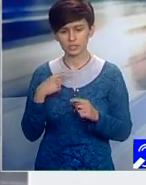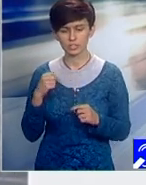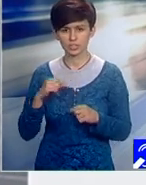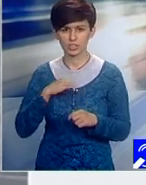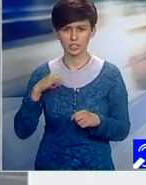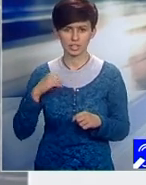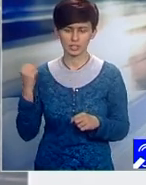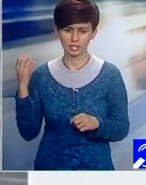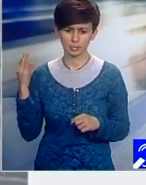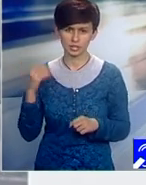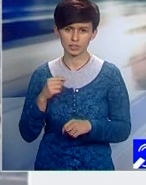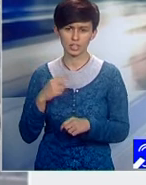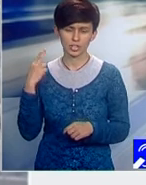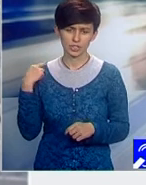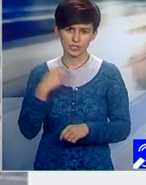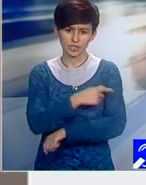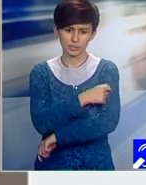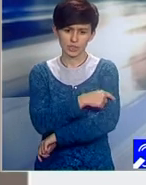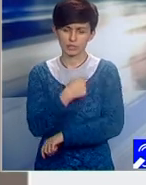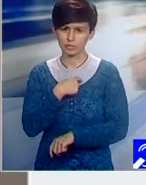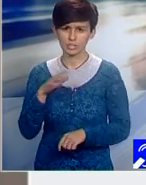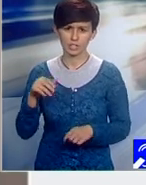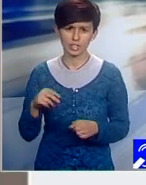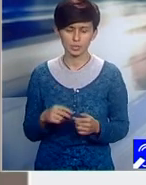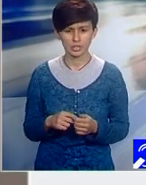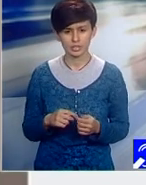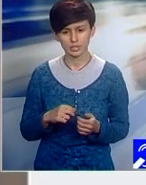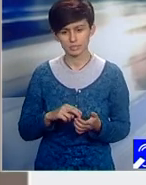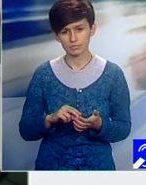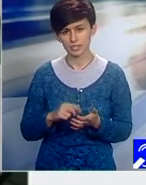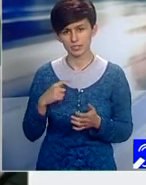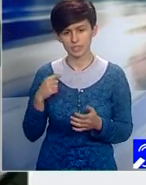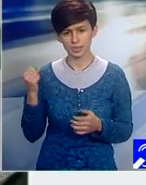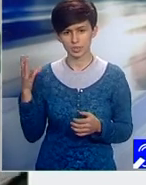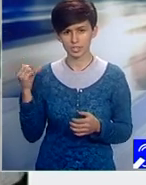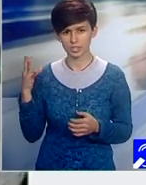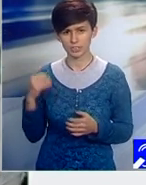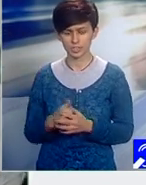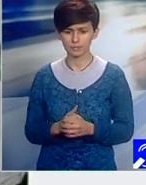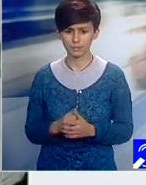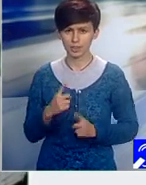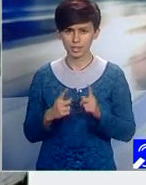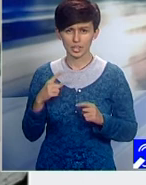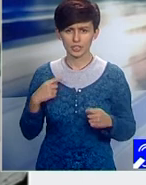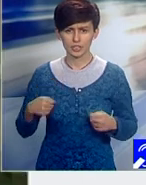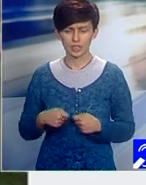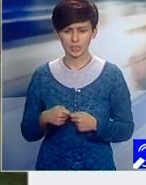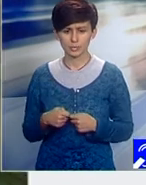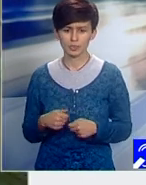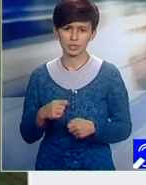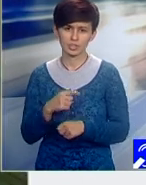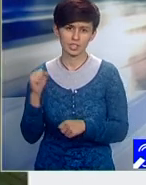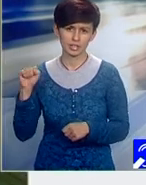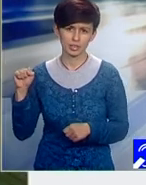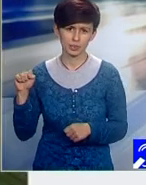spitalelor nu vor mai putea deține funcții de conducere, administrare și control în partidele politice. Atunci când ești membru de partid, mai devreme sau mai